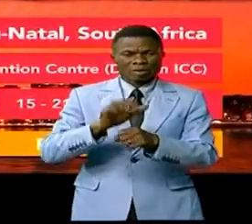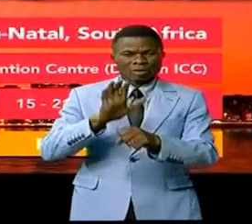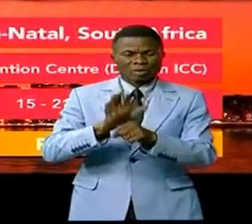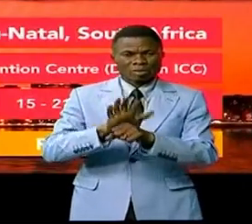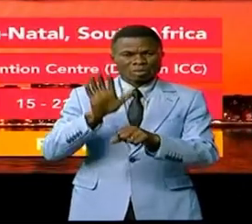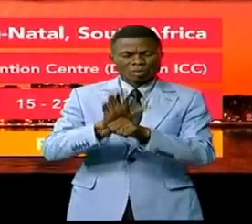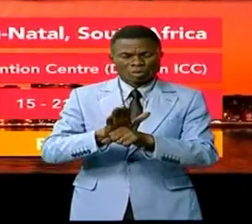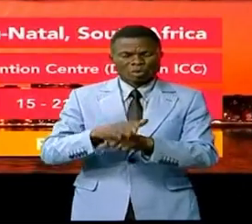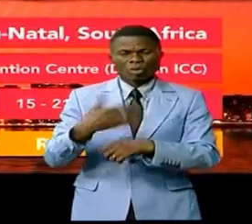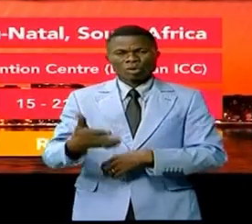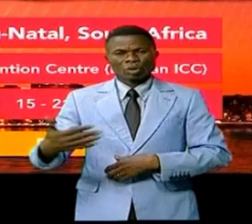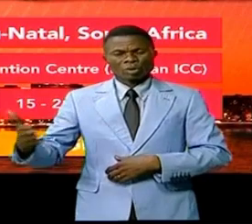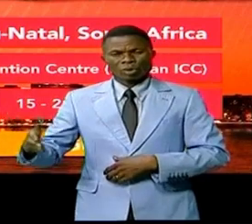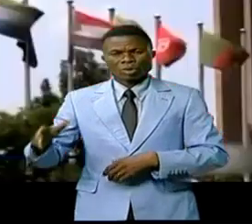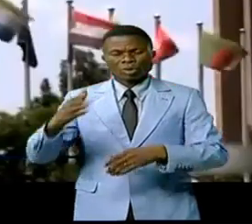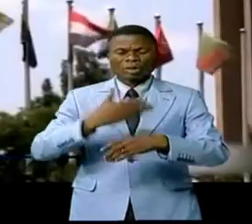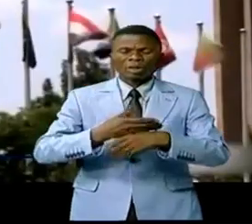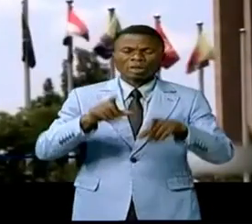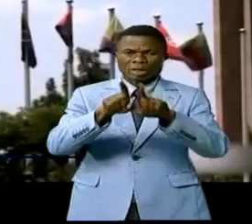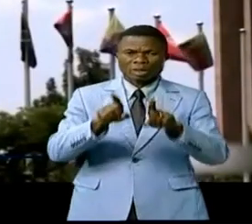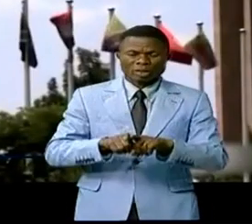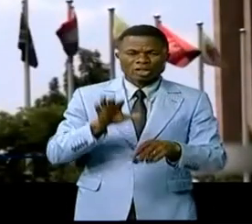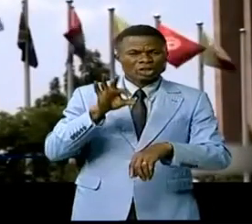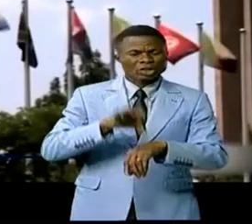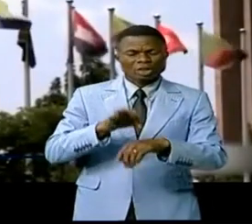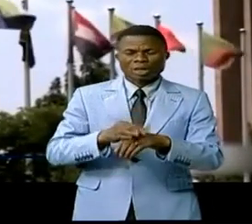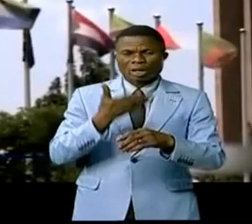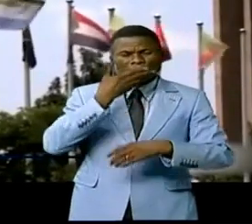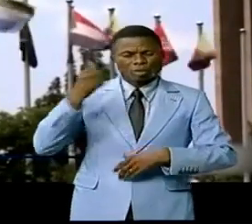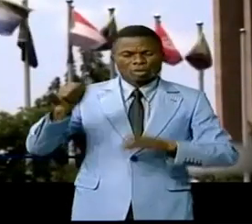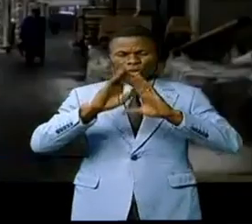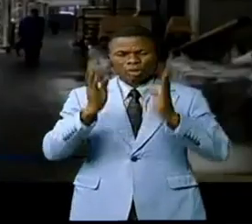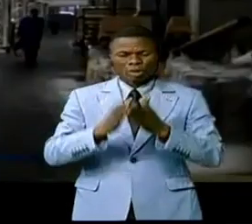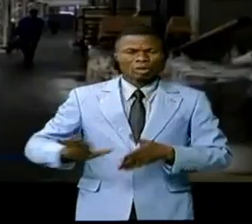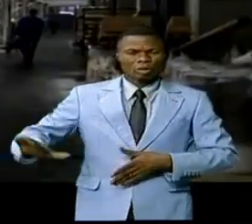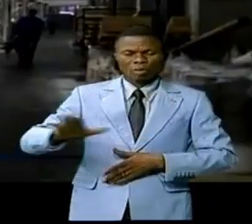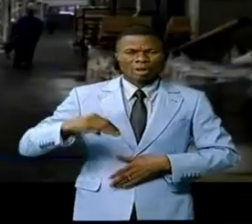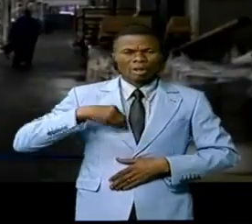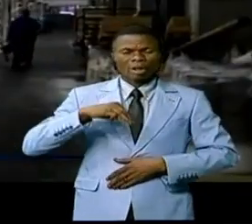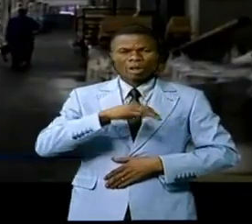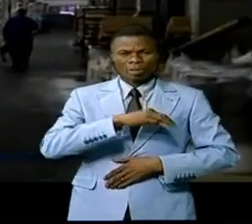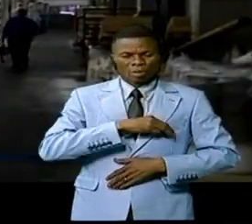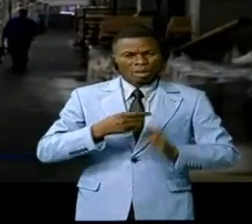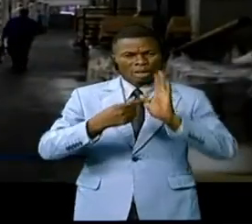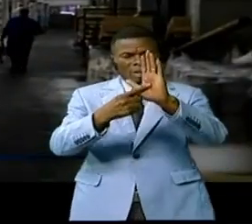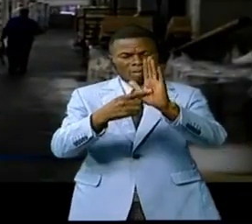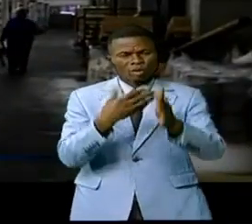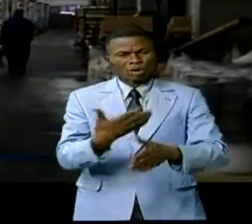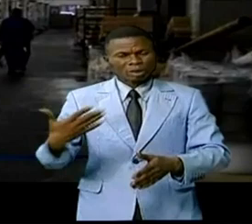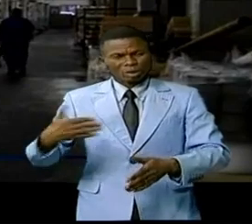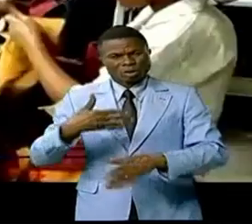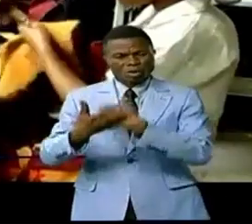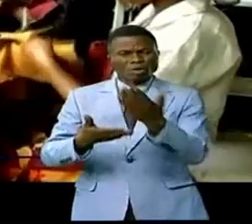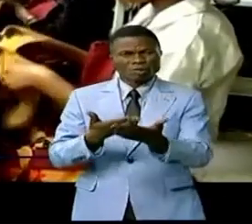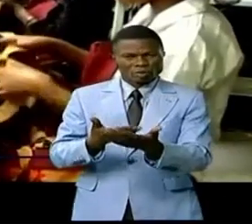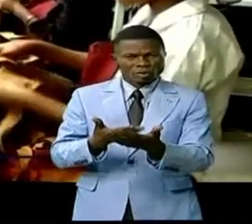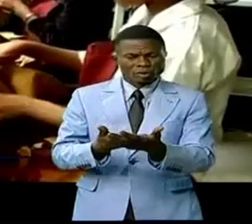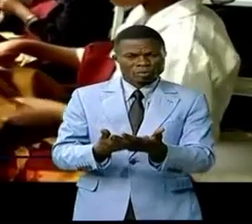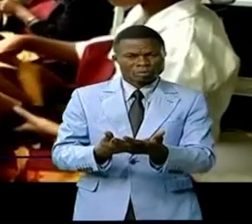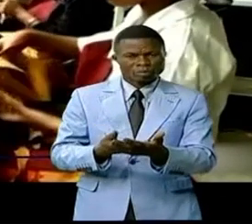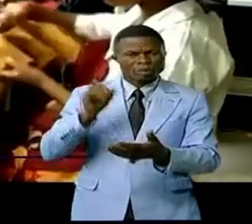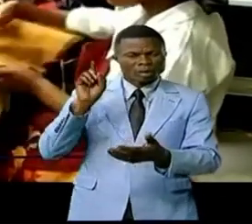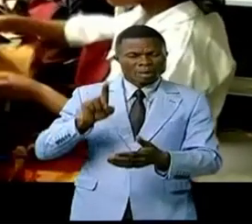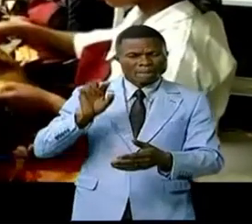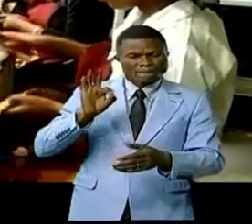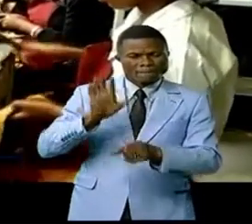les différents marchés et constitue une opportunité pour tous les pays membres de présenter leurs produits pour lesquels ils ont des